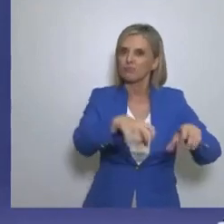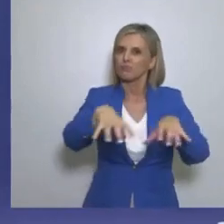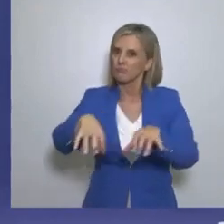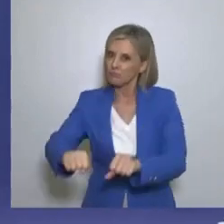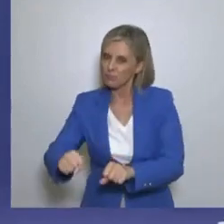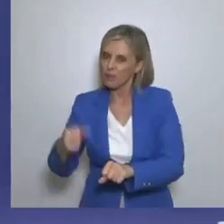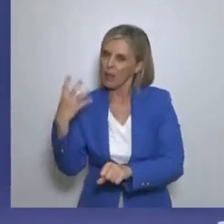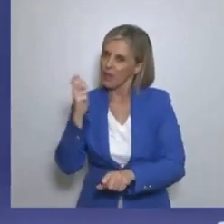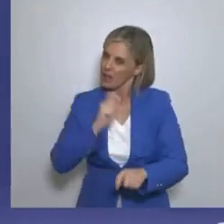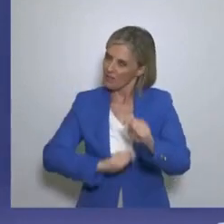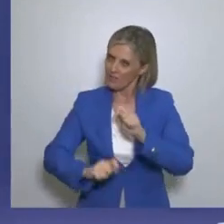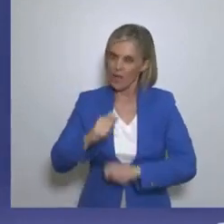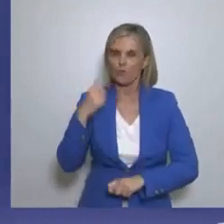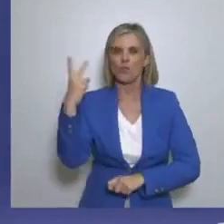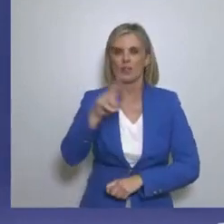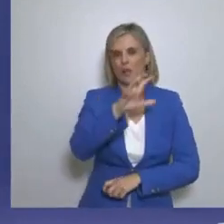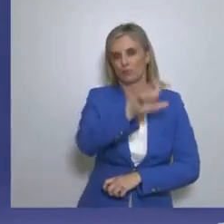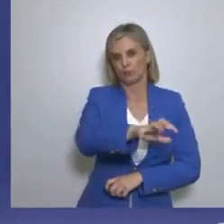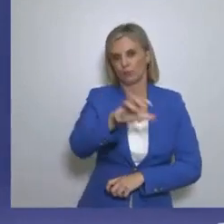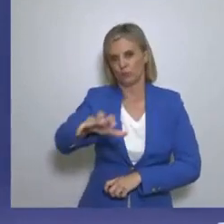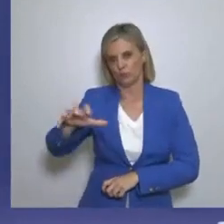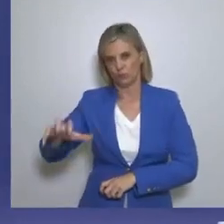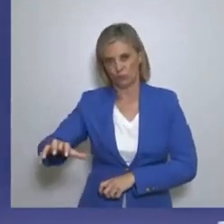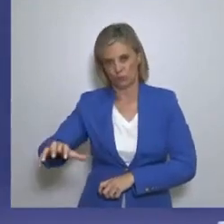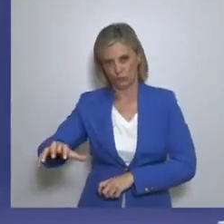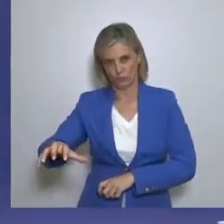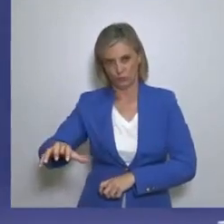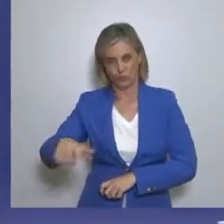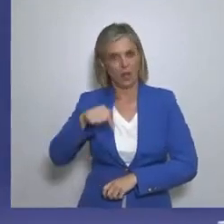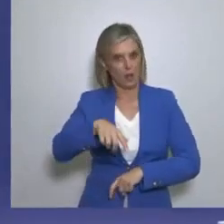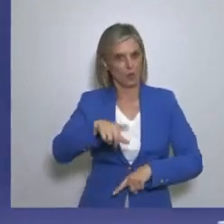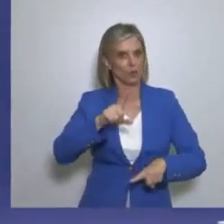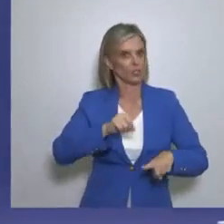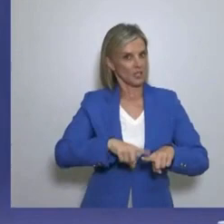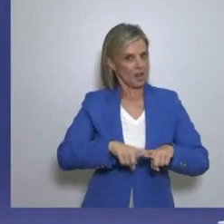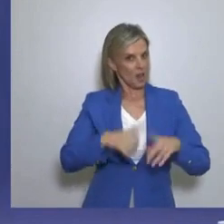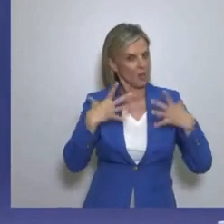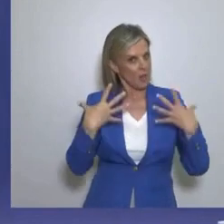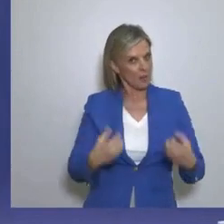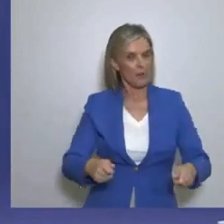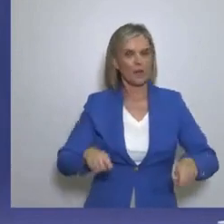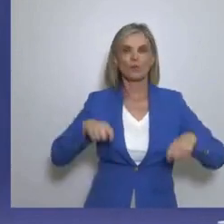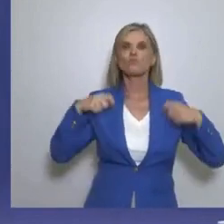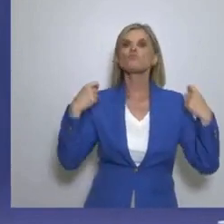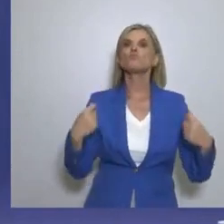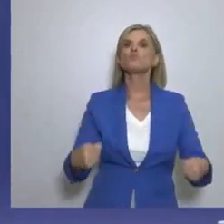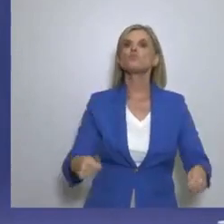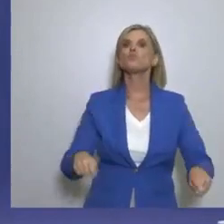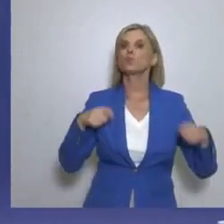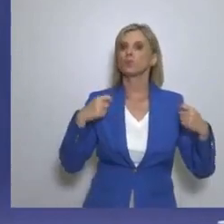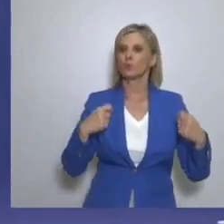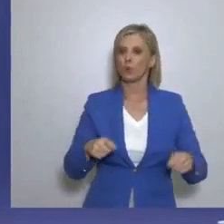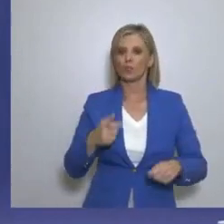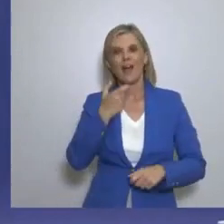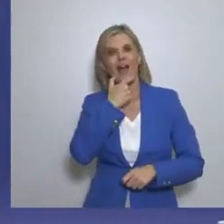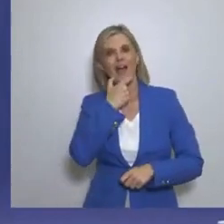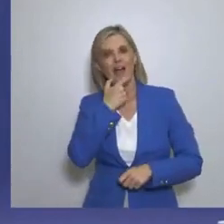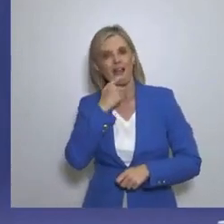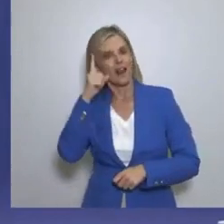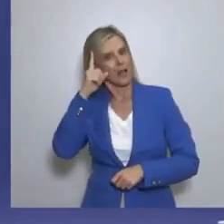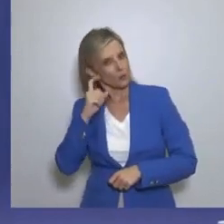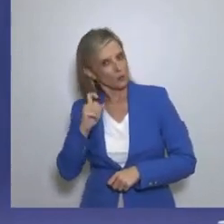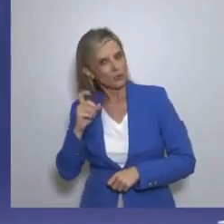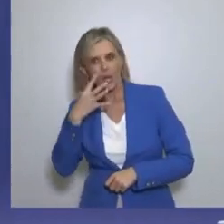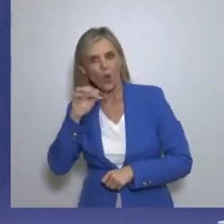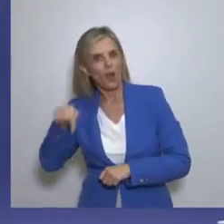δεδομένου ότι έχει πάρα πολύ πλούτο. Το γνωρίζει αυτό η Αγγλία, με δεδομένου ότι διατηρεί όλα τα δικαιώματα της γης